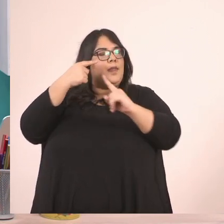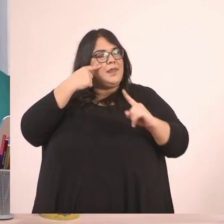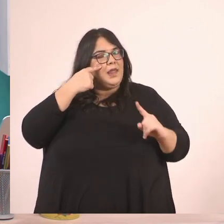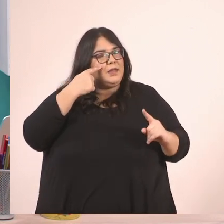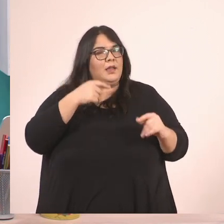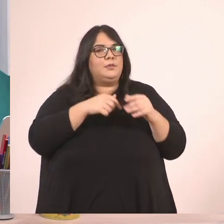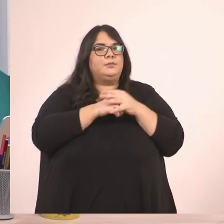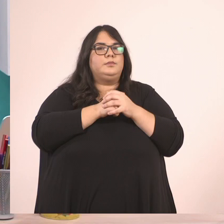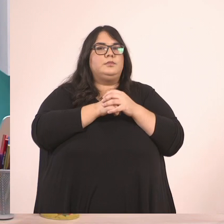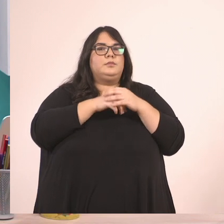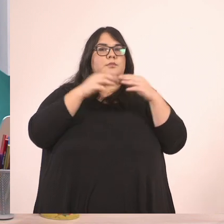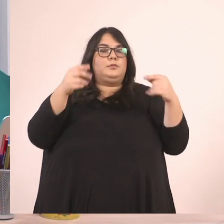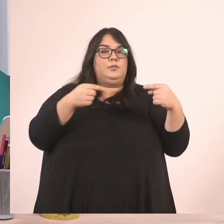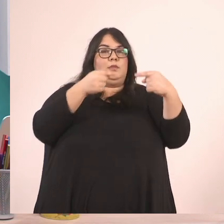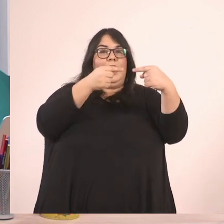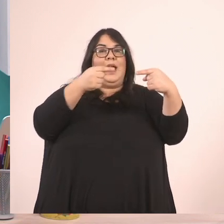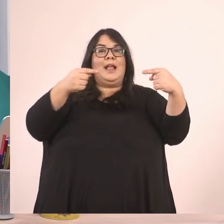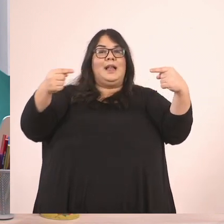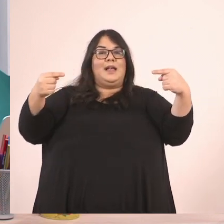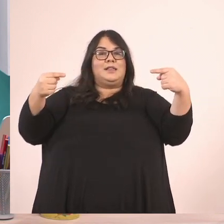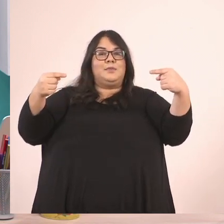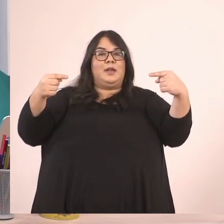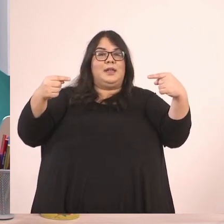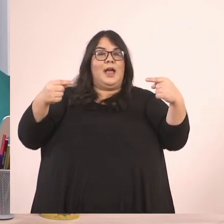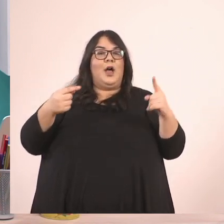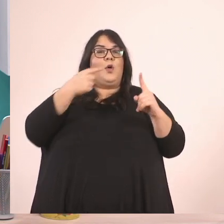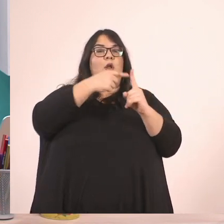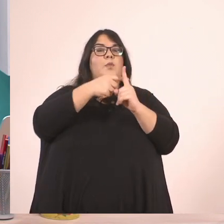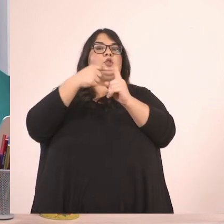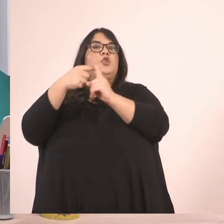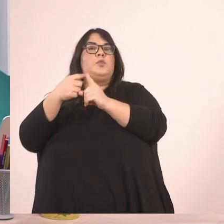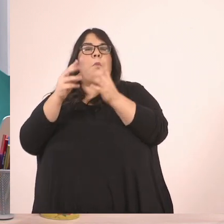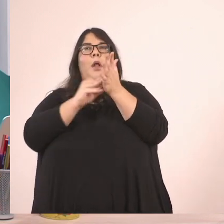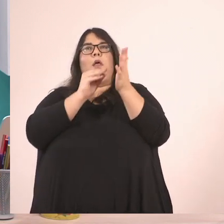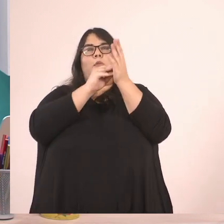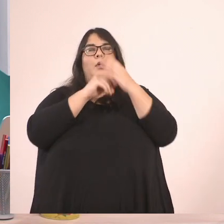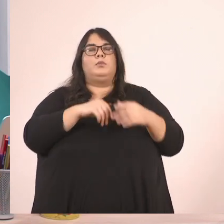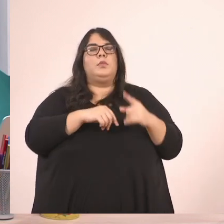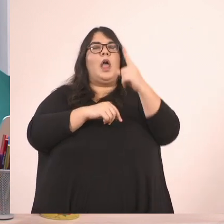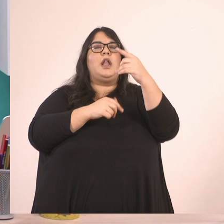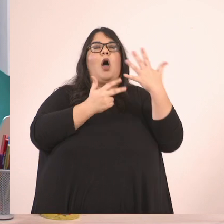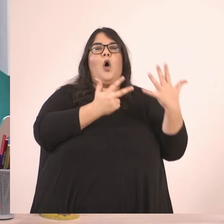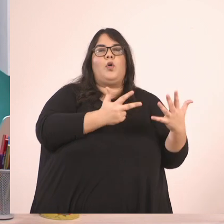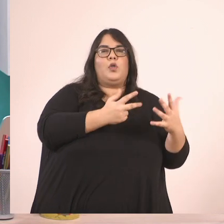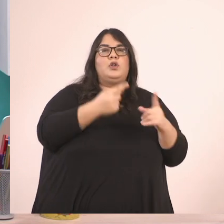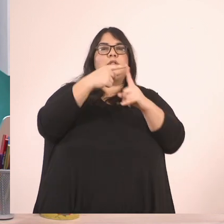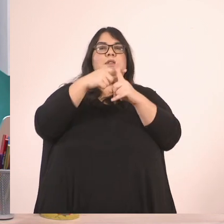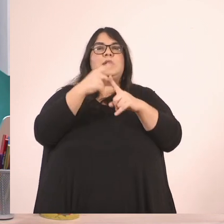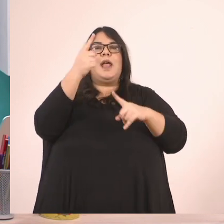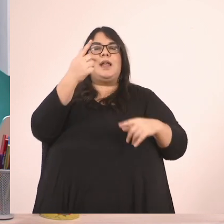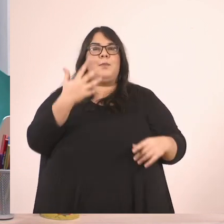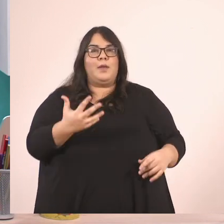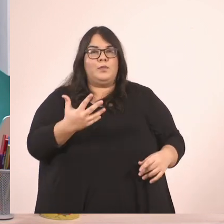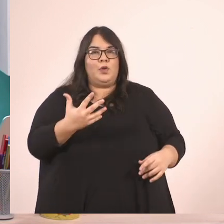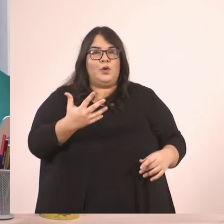μάθουμε να κάνουμε πρόσθεση κλασμάτων και θα πρέπει να προσθέσουμε την ποσότητα 1,8 με το